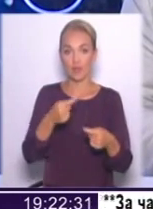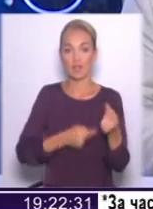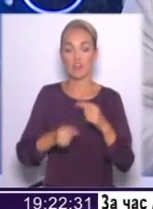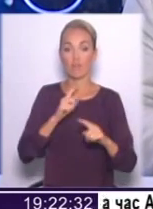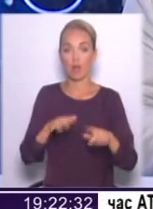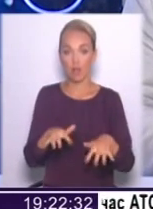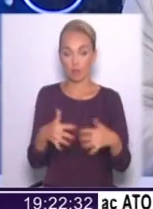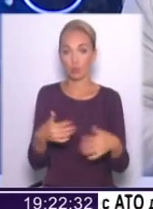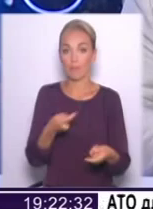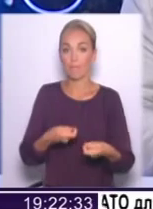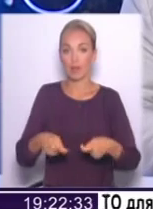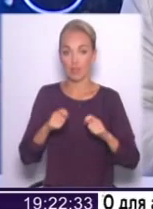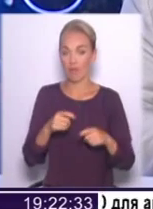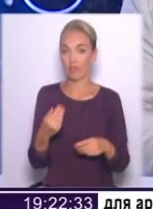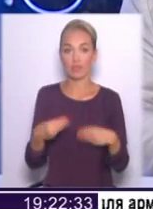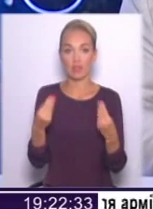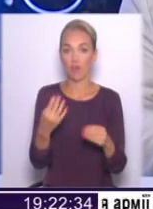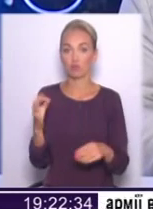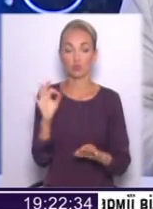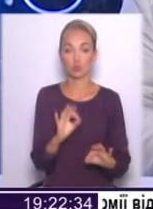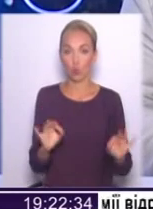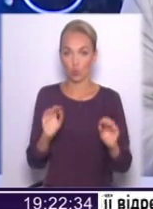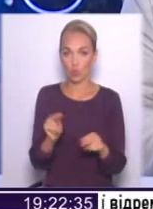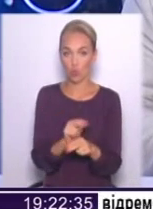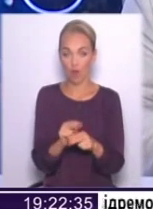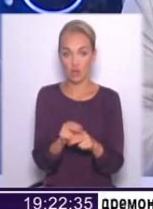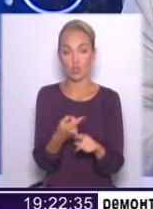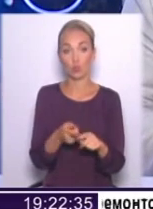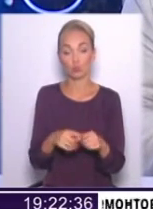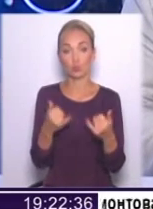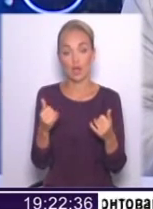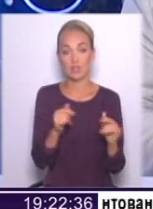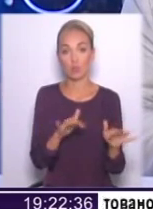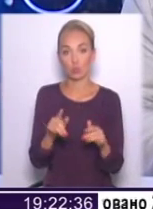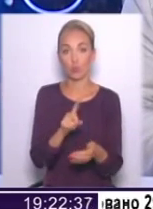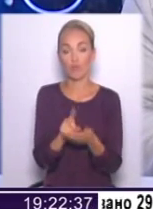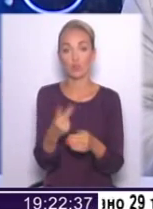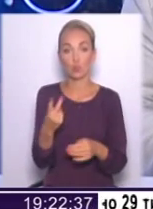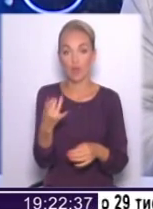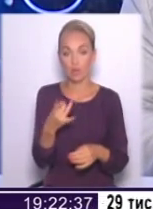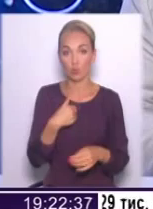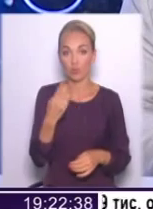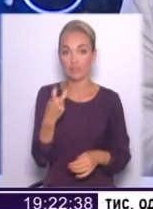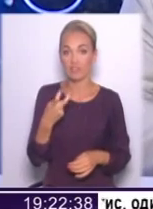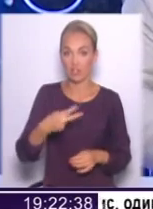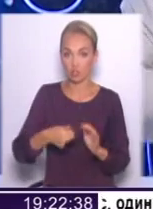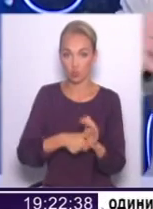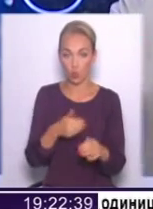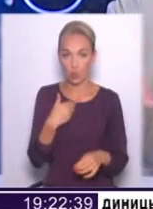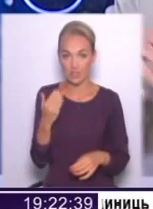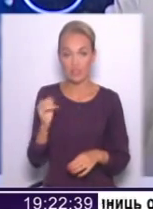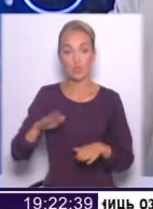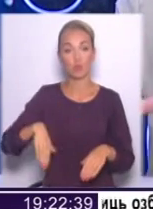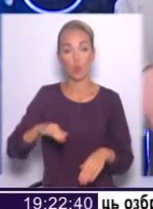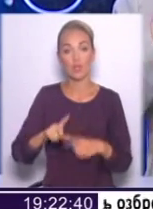вже передав, він не дав жодного зауваження. І тому зараз за процедурою ми повинні другий раз проголосувати 226 голосів, і